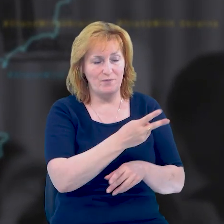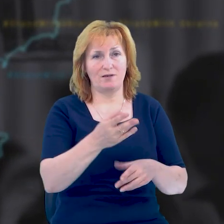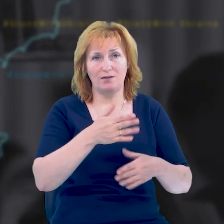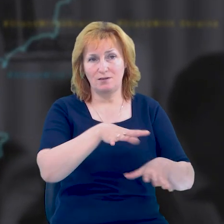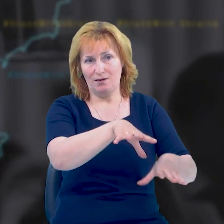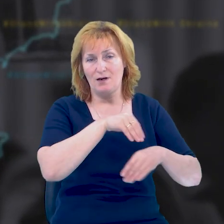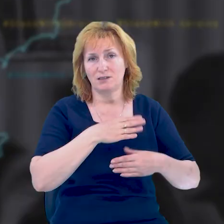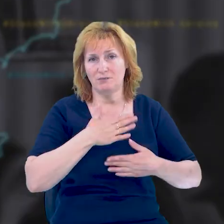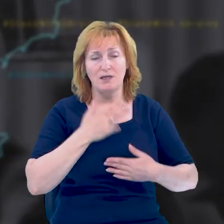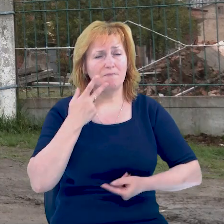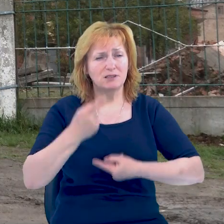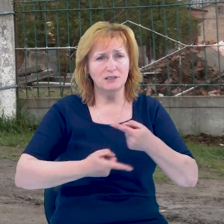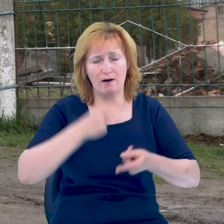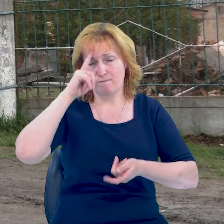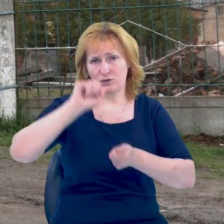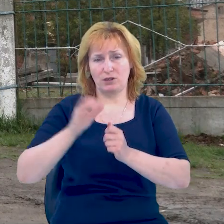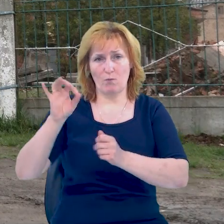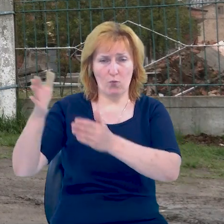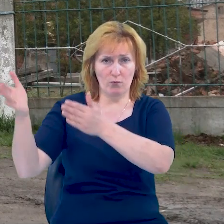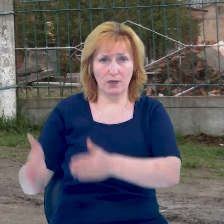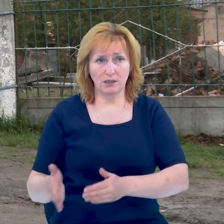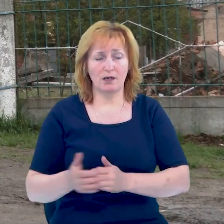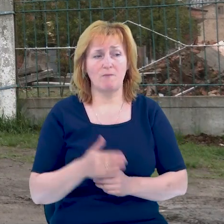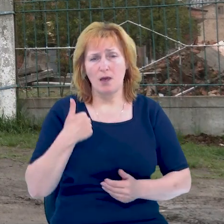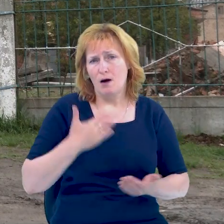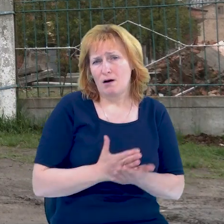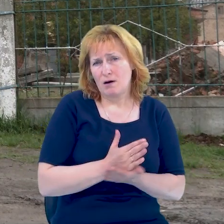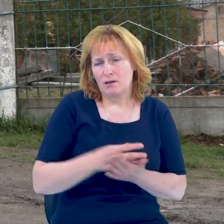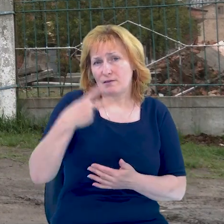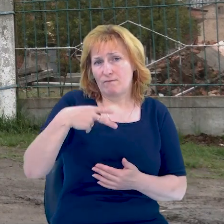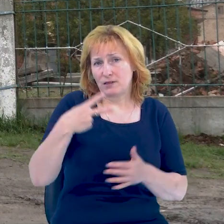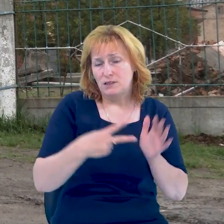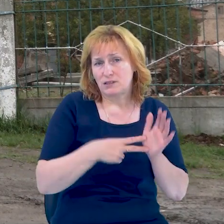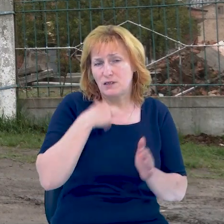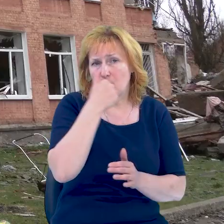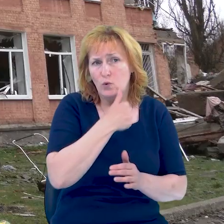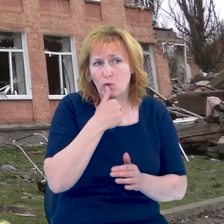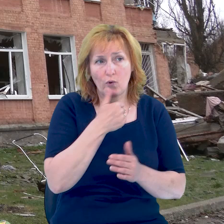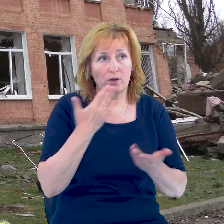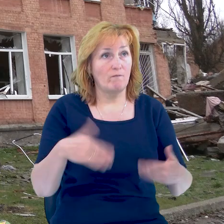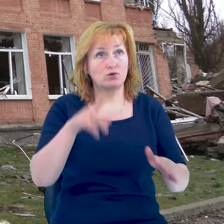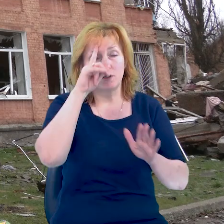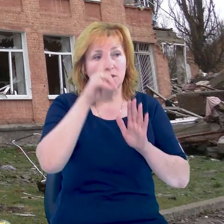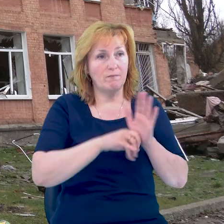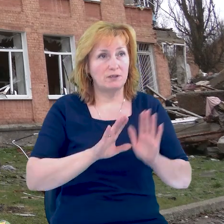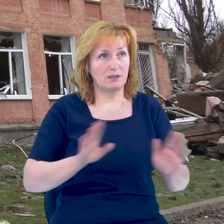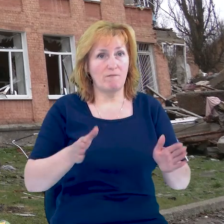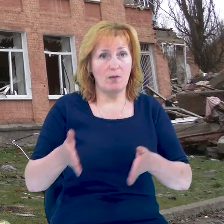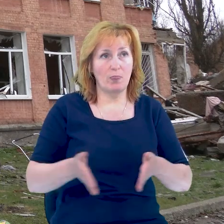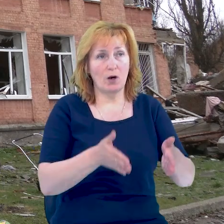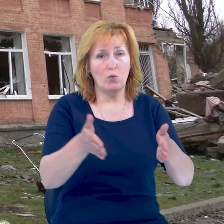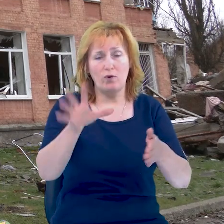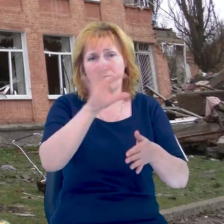Ми завжди його пам'ятаємо. Я 28 років працювала в цій школі, шла сюди і не пізнавала навіть дорогу.